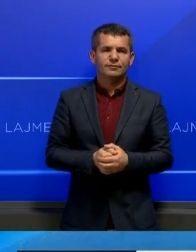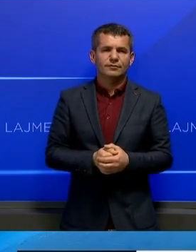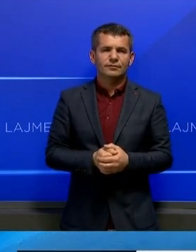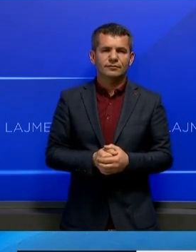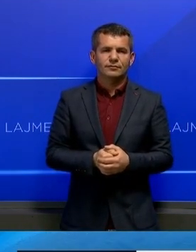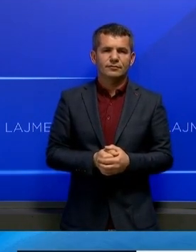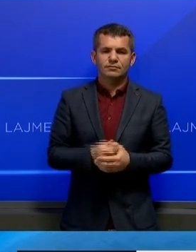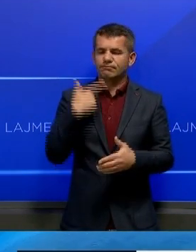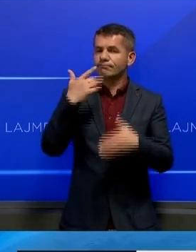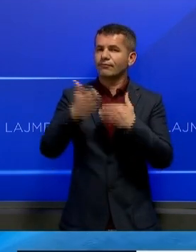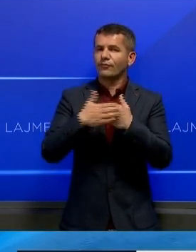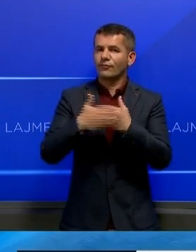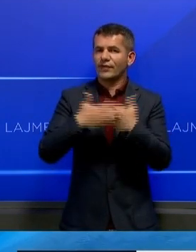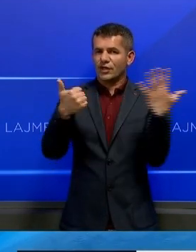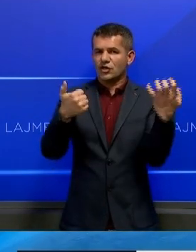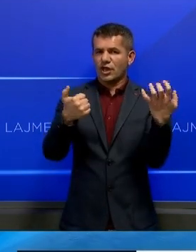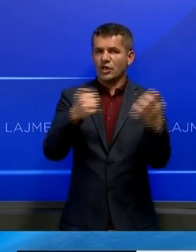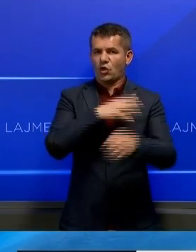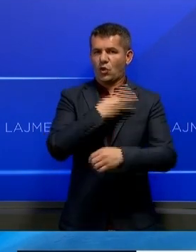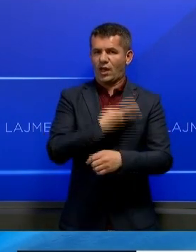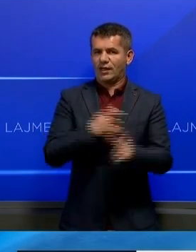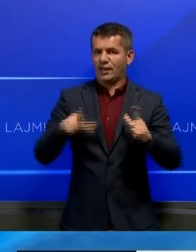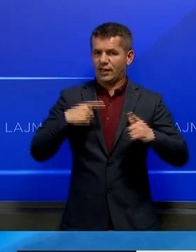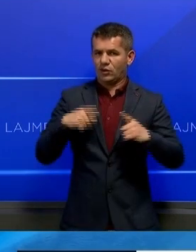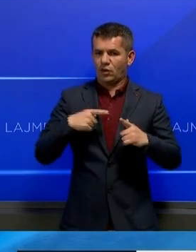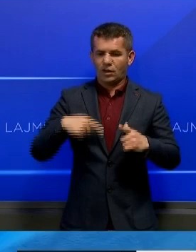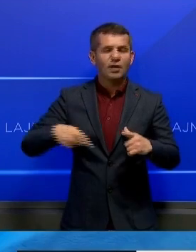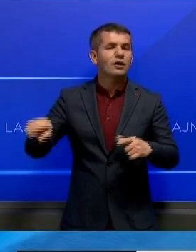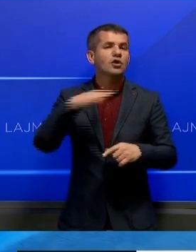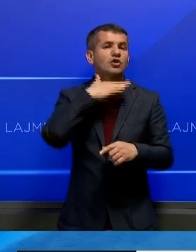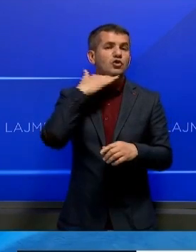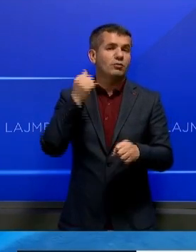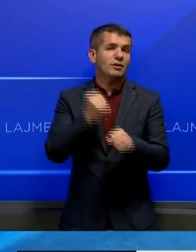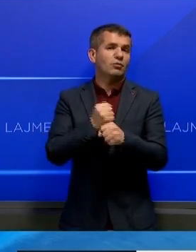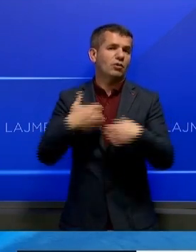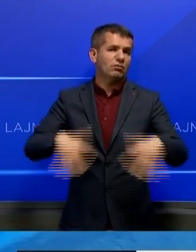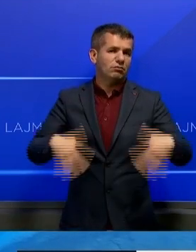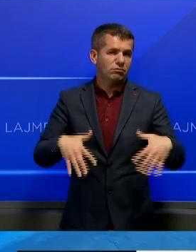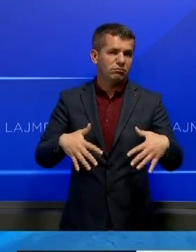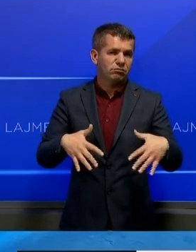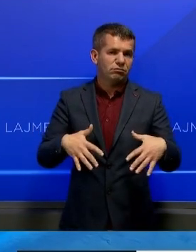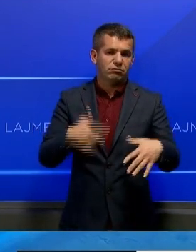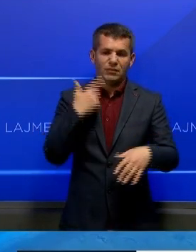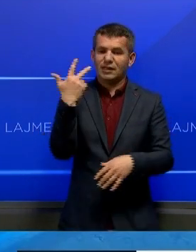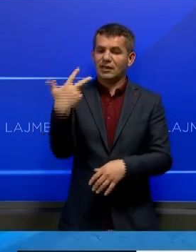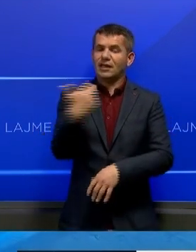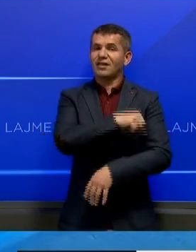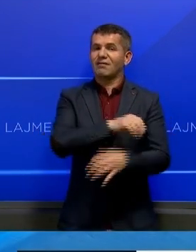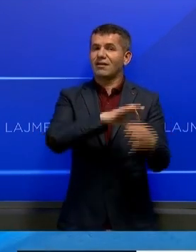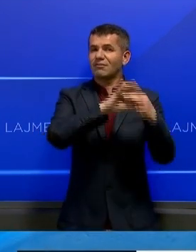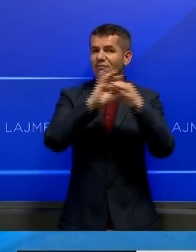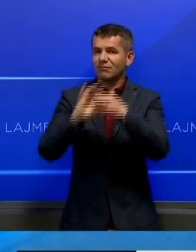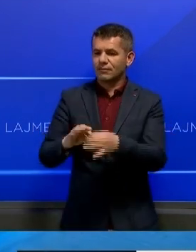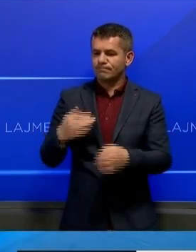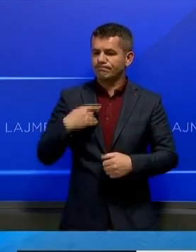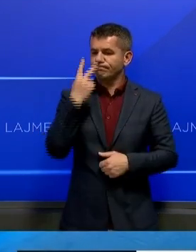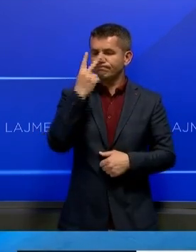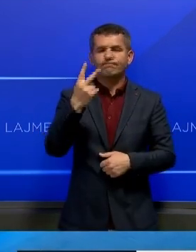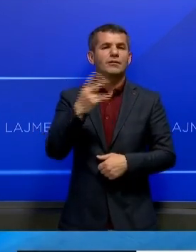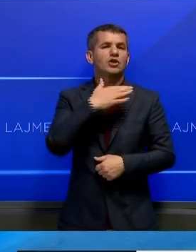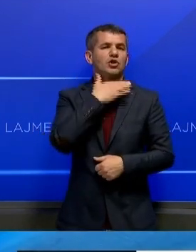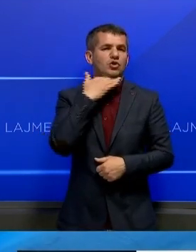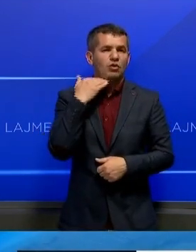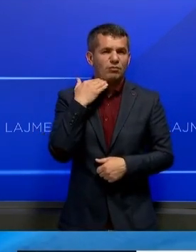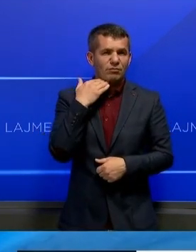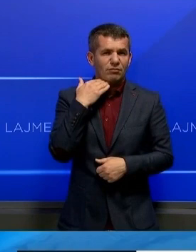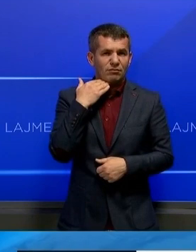Për rrëthë 600 Kroatia të jetojnë këtu dhe shumica janë të papun. Jam këtu më shumë se 3 dekada dhe jam dëshmitari shumë gjërave që ka ndodhur.